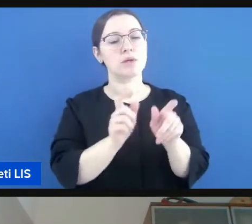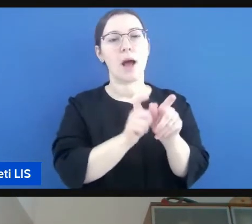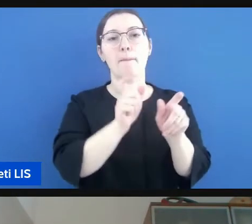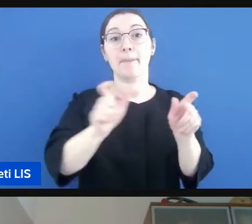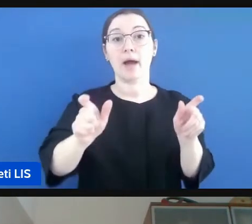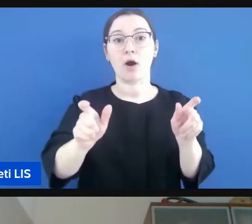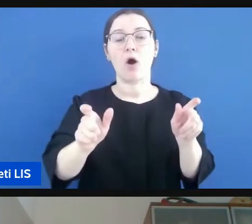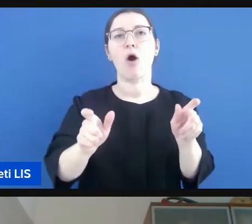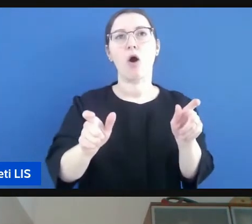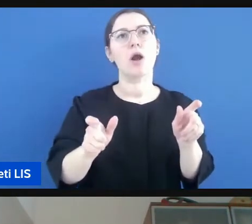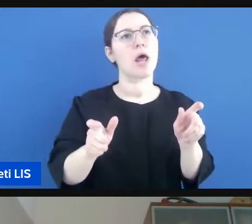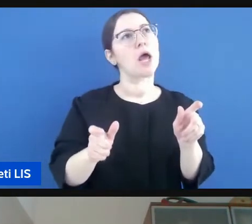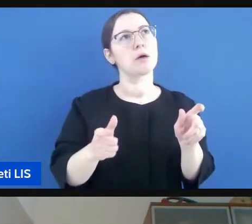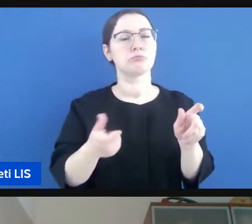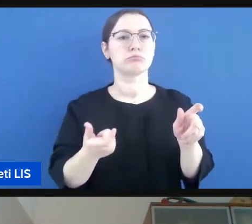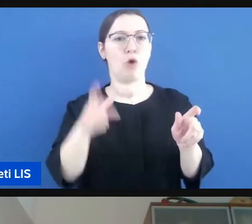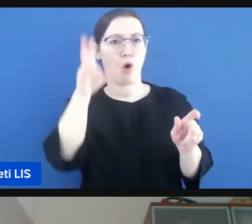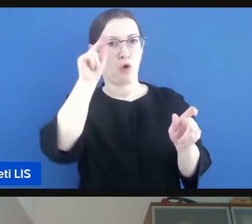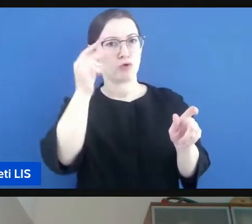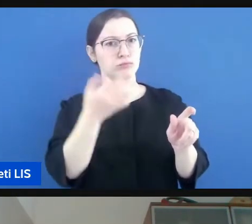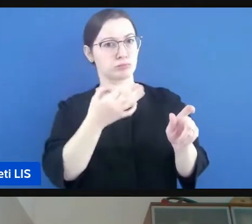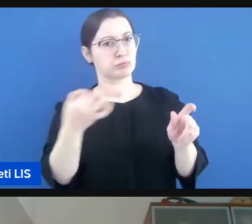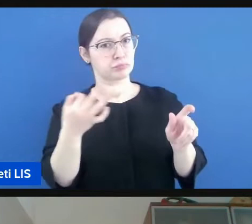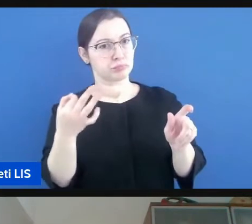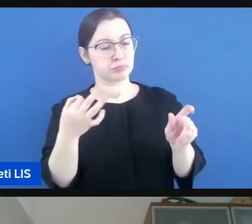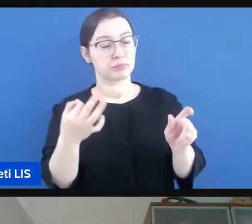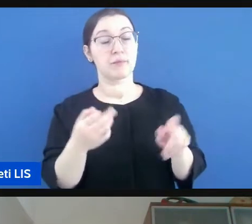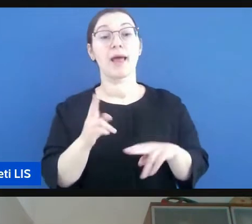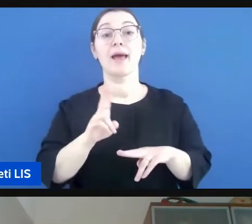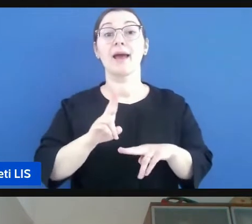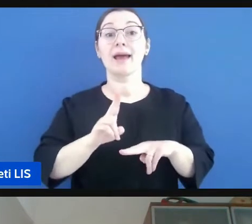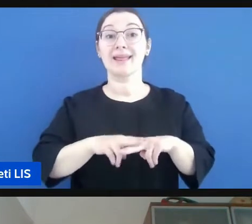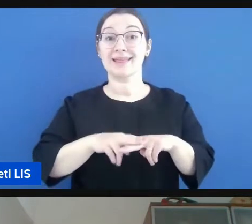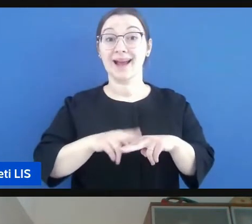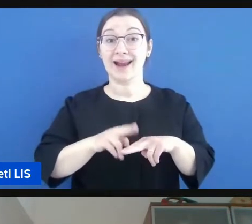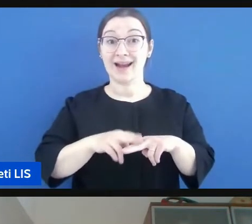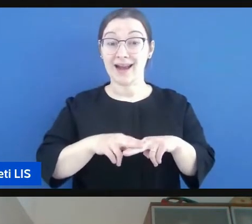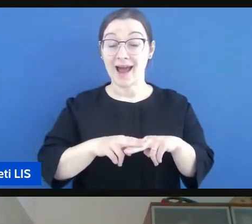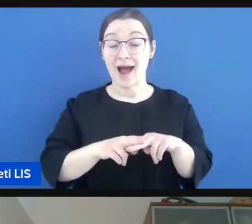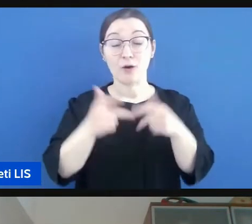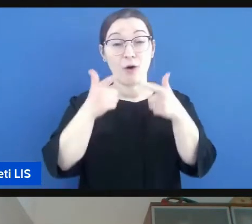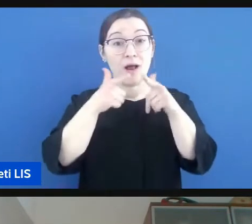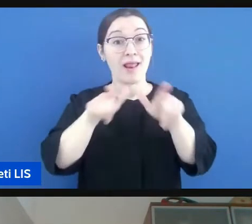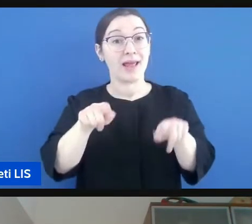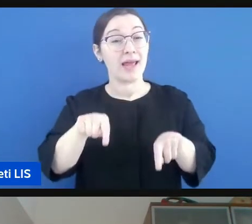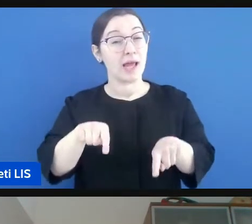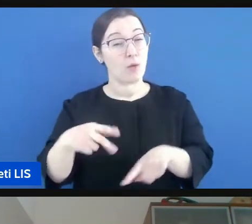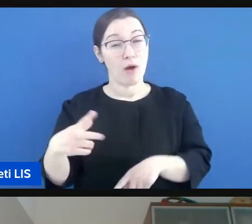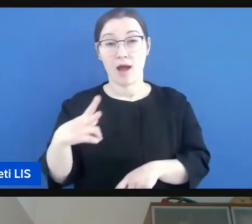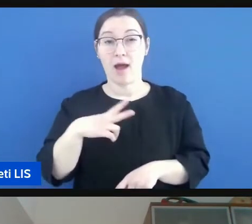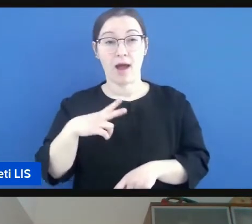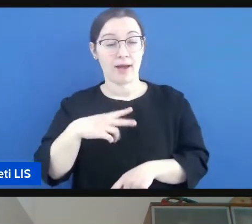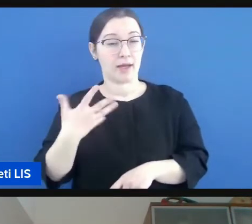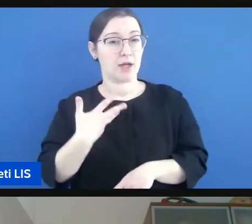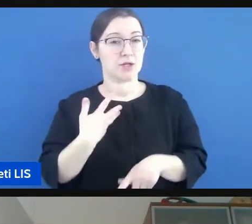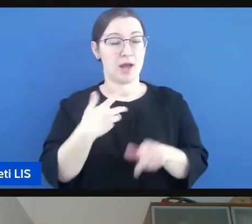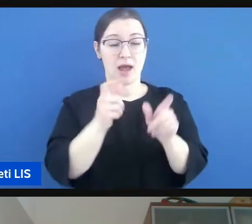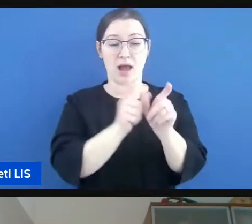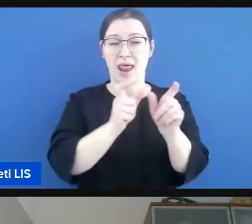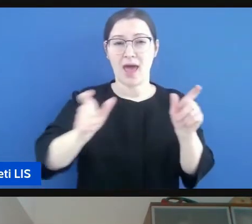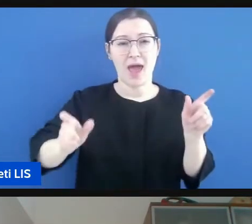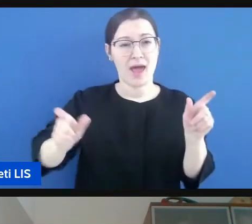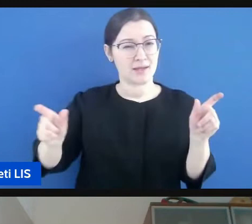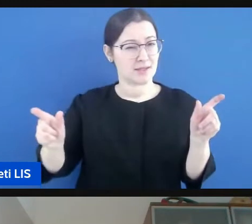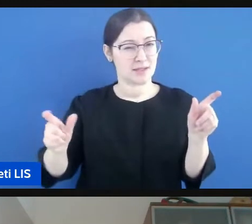l'italiano è una lingua ricca caratterizzata da varietà lessicale però